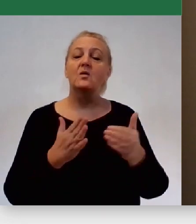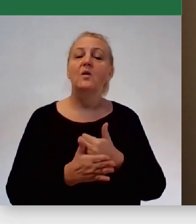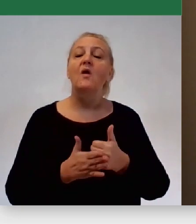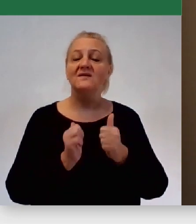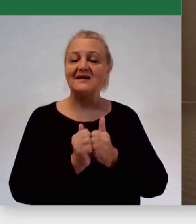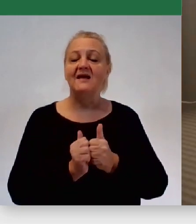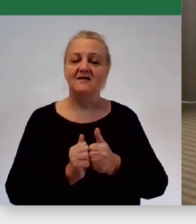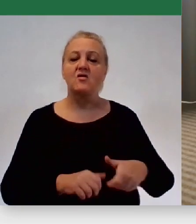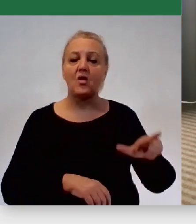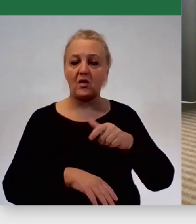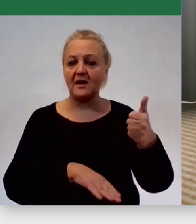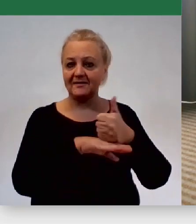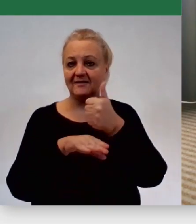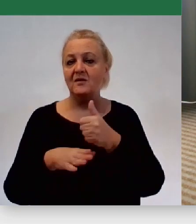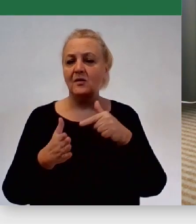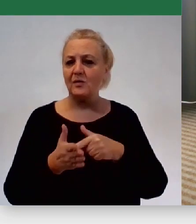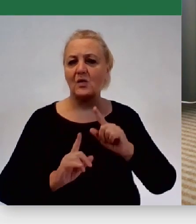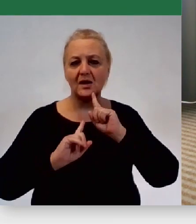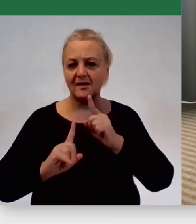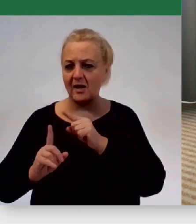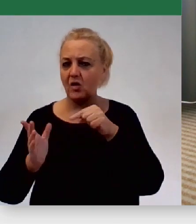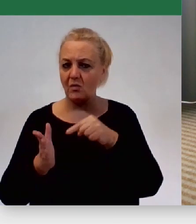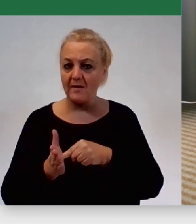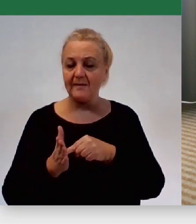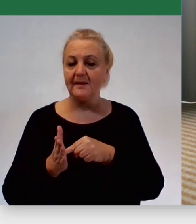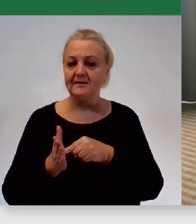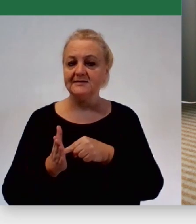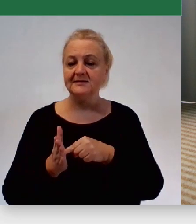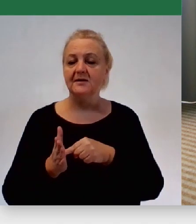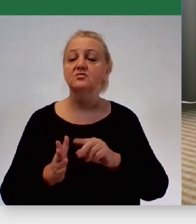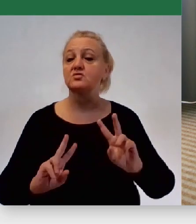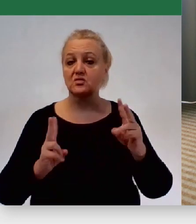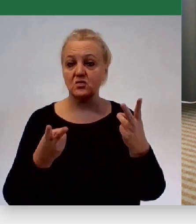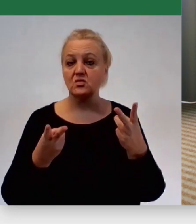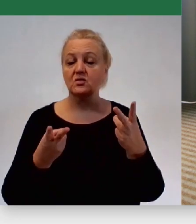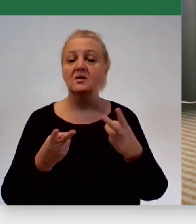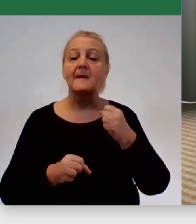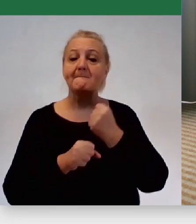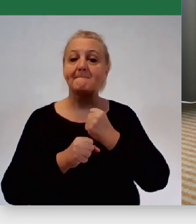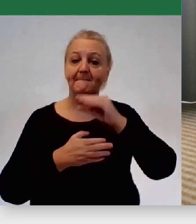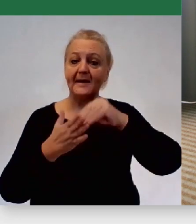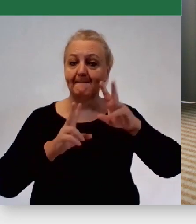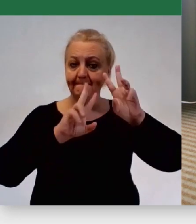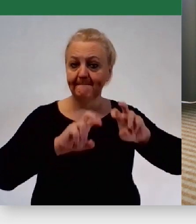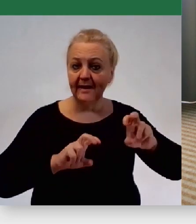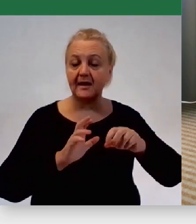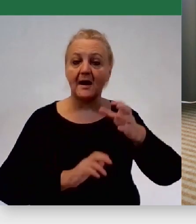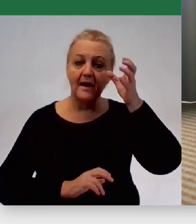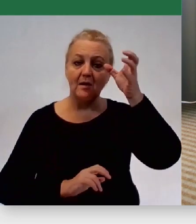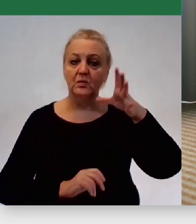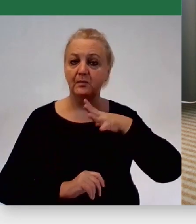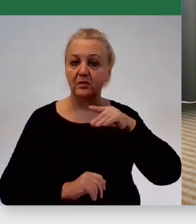to jest bezpośrednia rekomendacja, która wynika z naszego opracowania, badania, którego autorem był